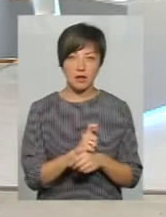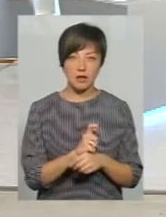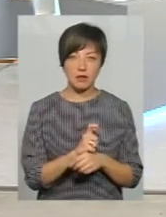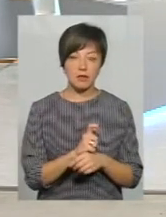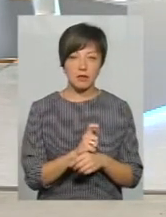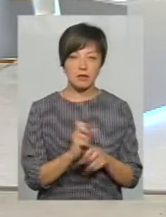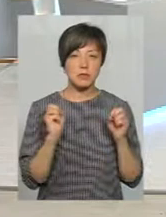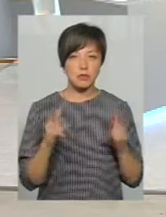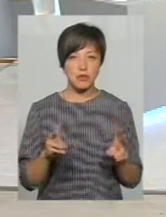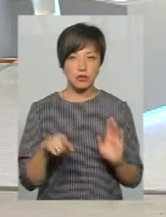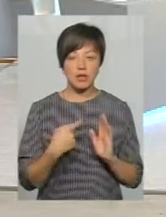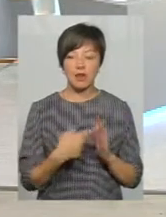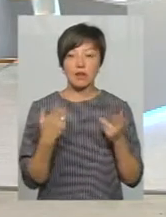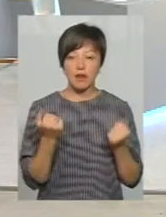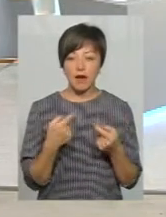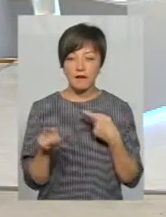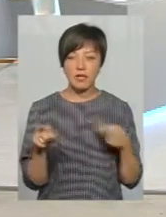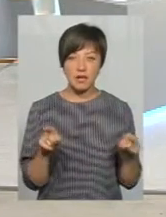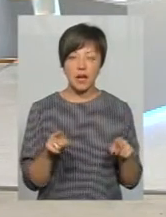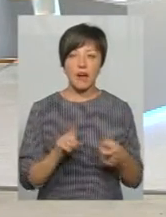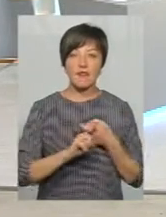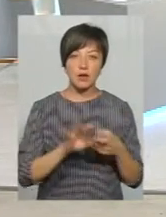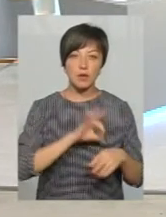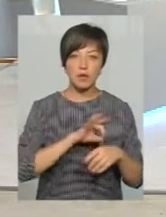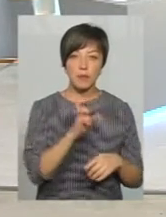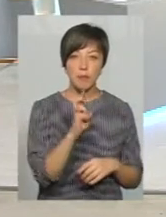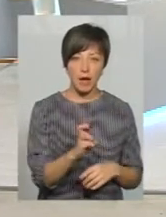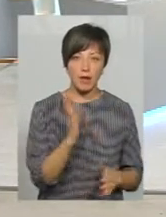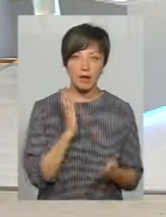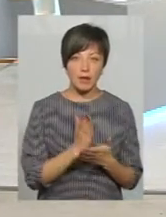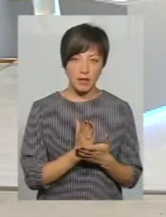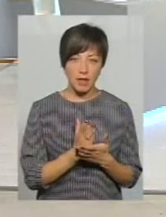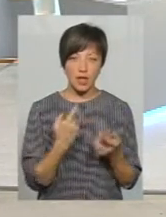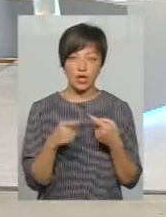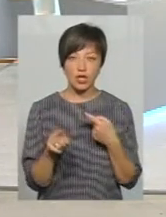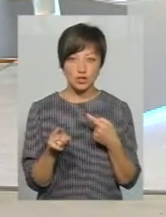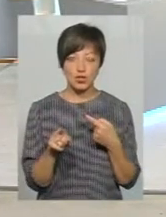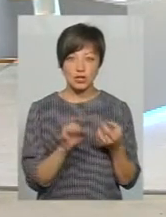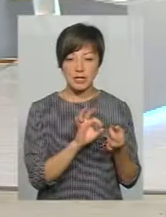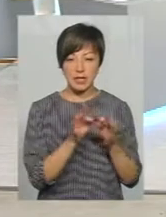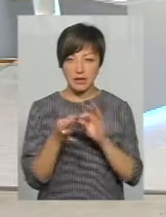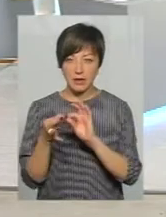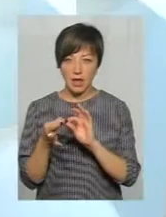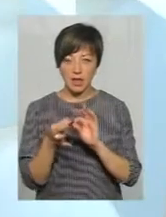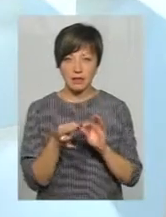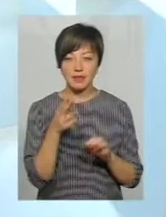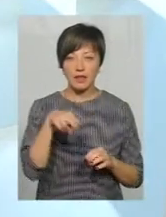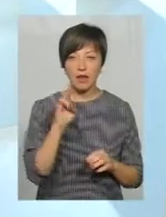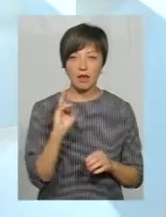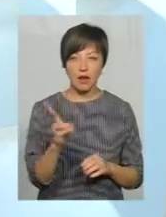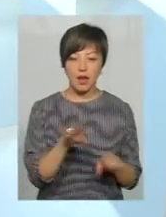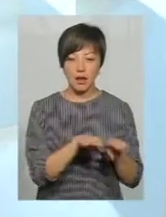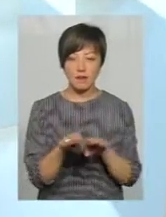небезпечнішими? Дійсно, відрізняються, тому що вірус гепатиту Б є іншої структури, ДНК рівню, він